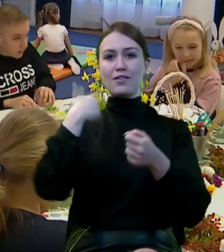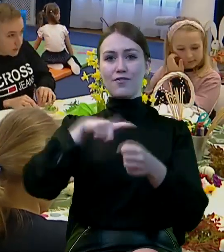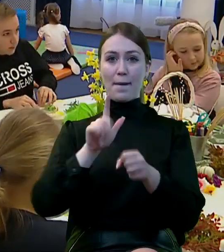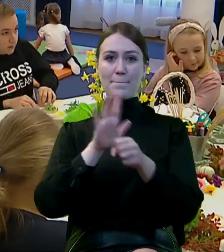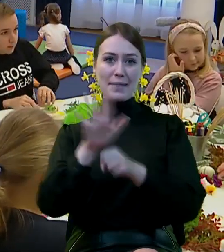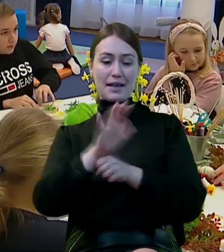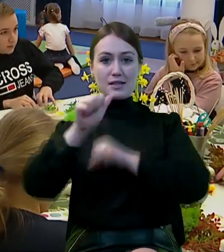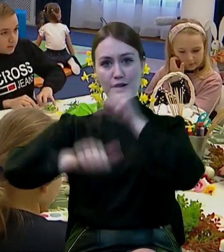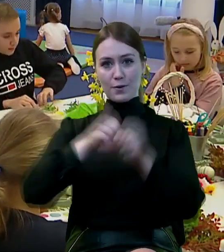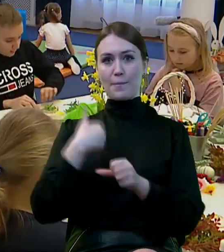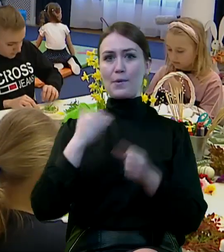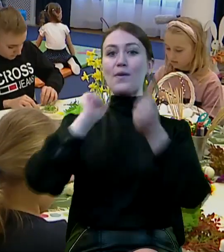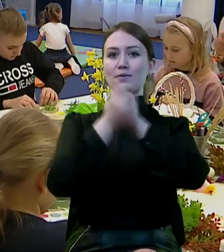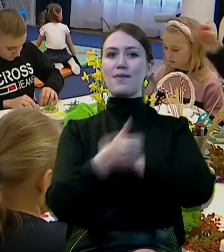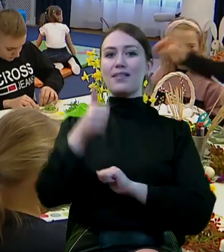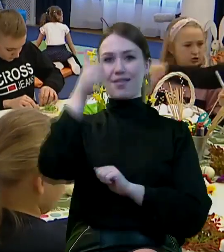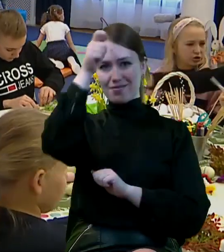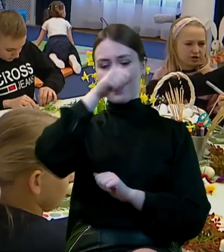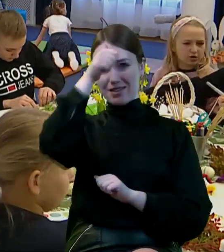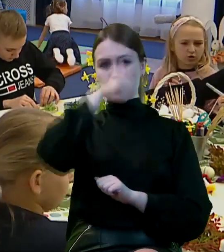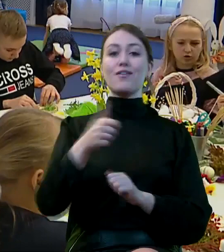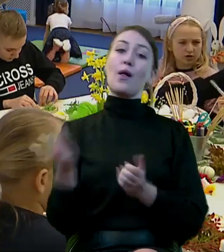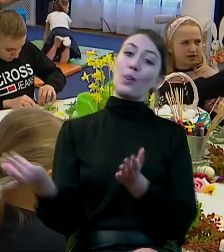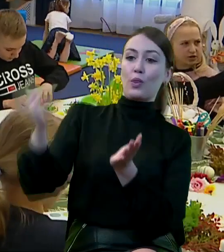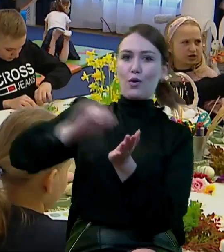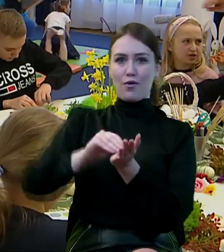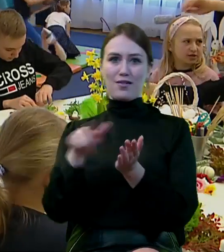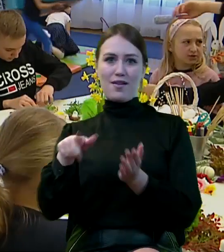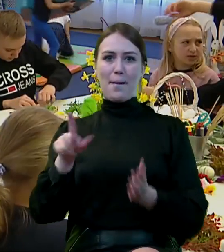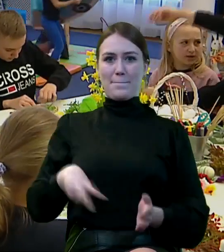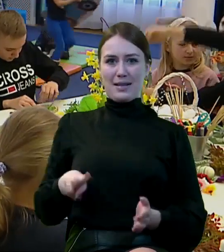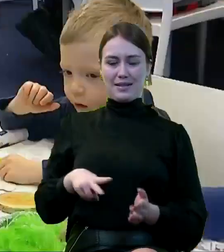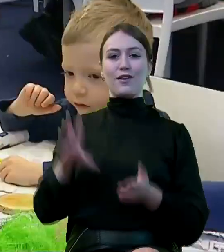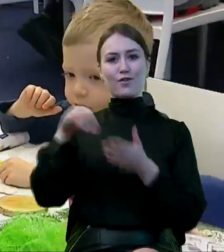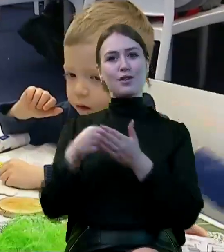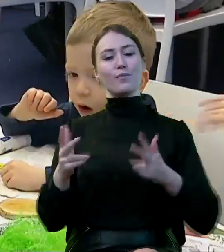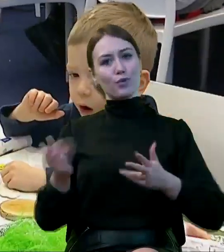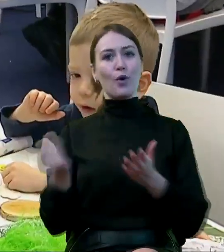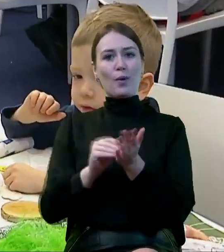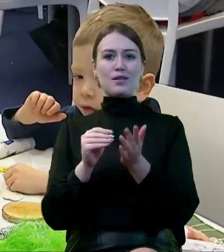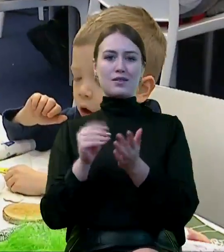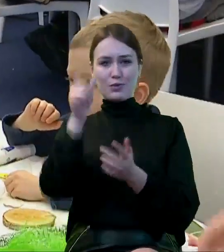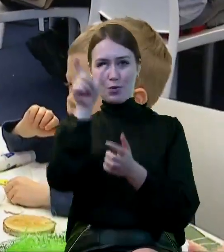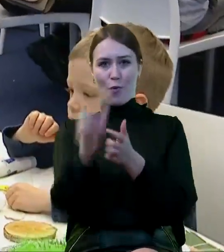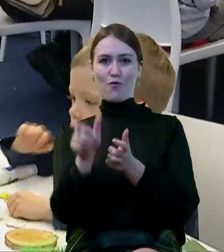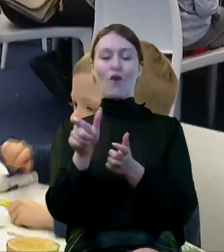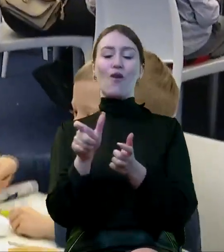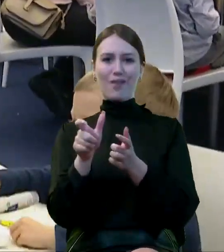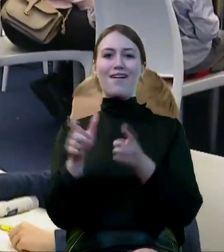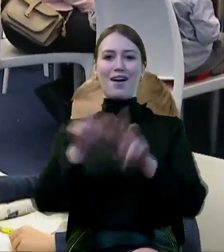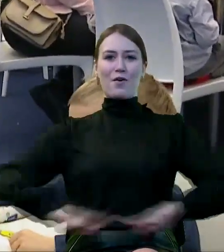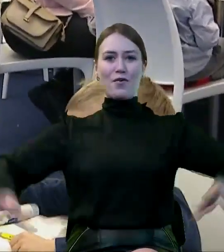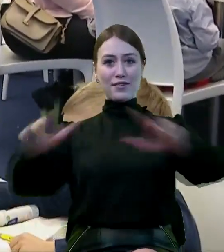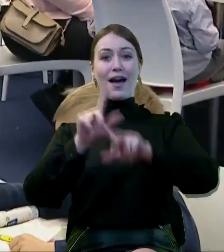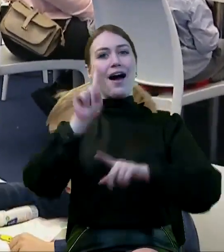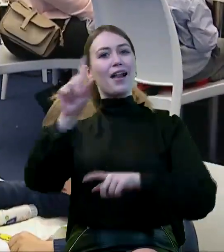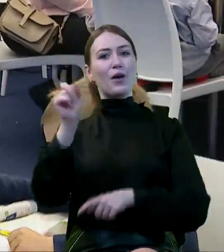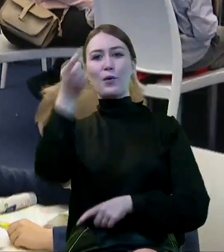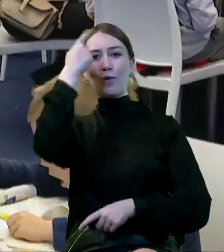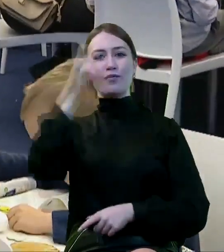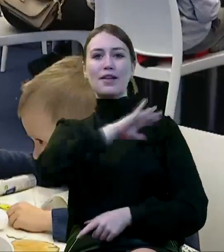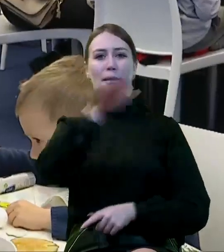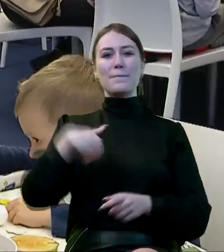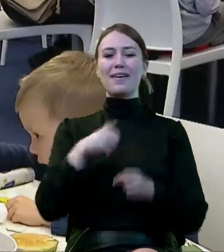roku zmieniła się nazwa ministerstwa, dodano do niego człon rodzina. Ale przede wszystkim tutaj